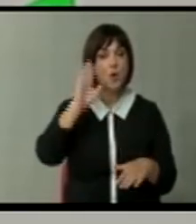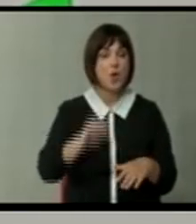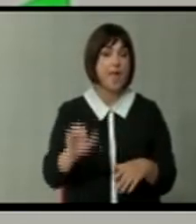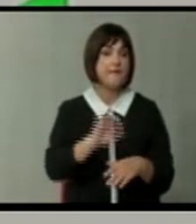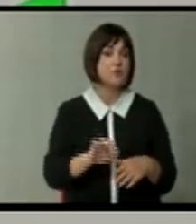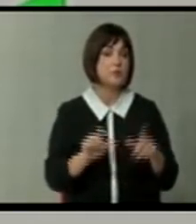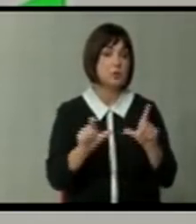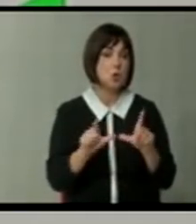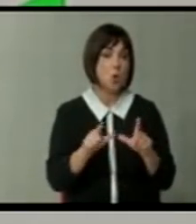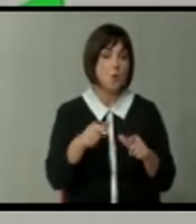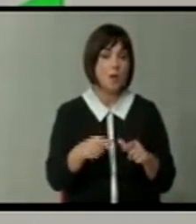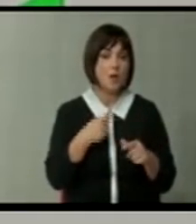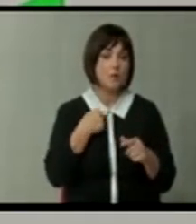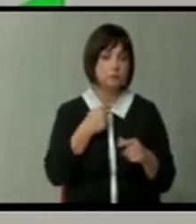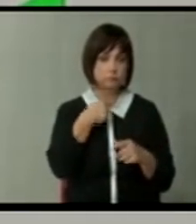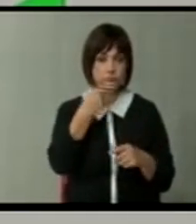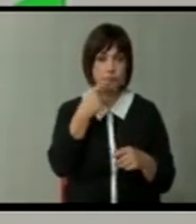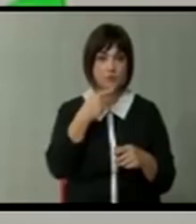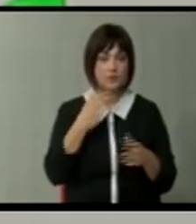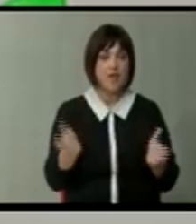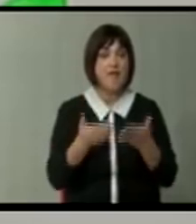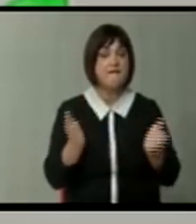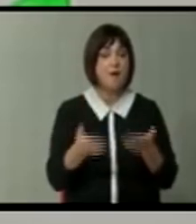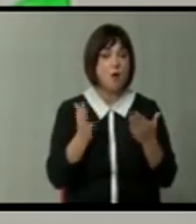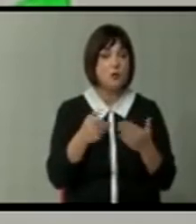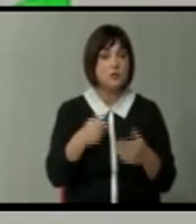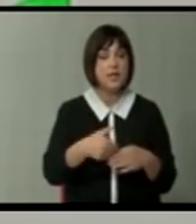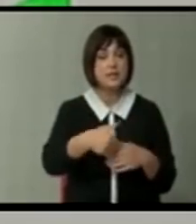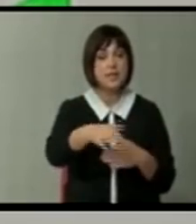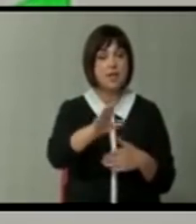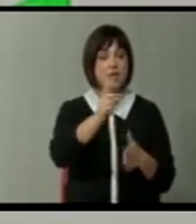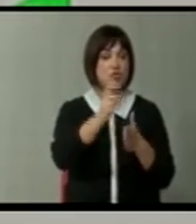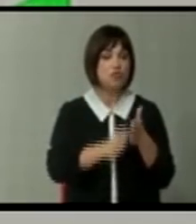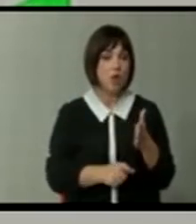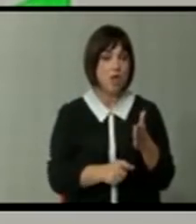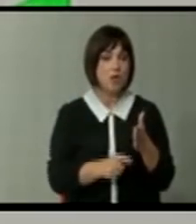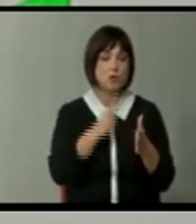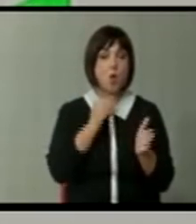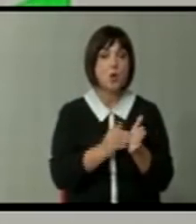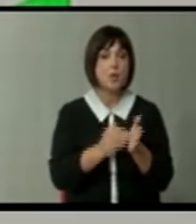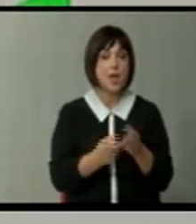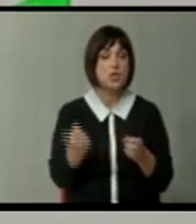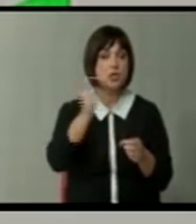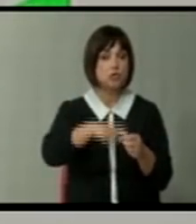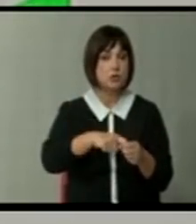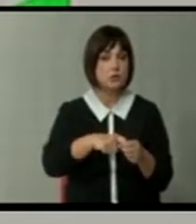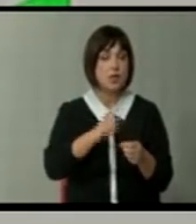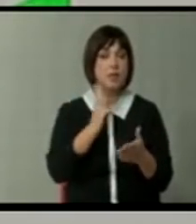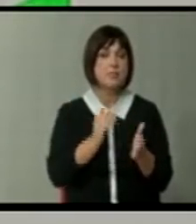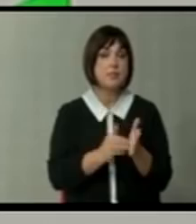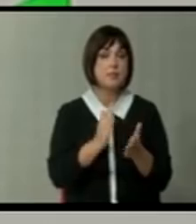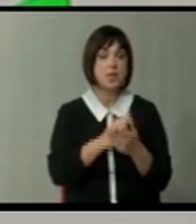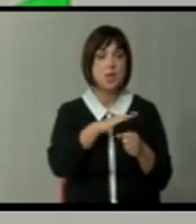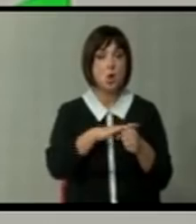Европска Унија бар вербално. Зашто се форсира тоа дека наредните членки што треба да се зашлина, зашто треба да ги